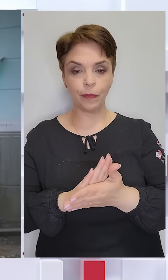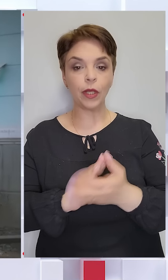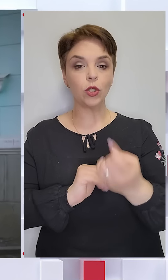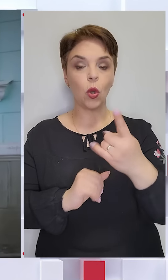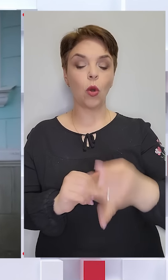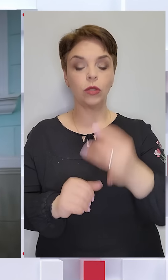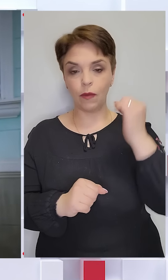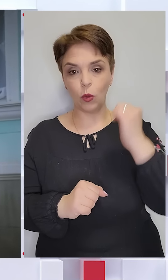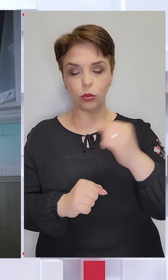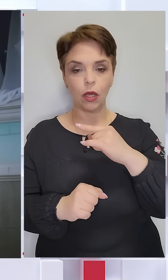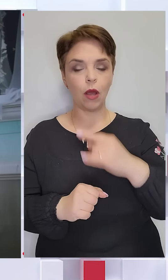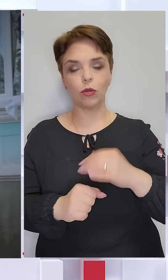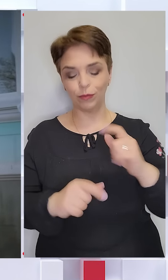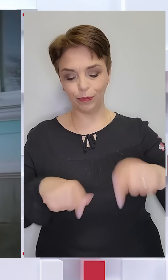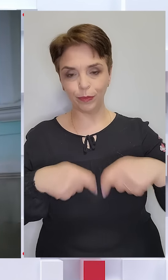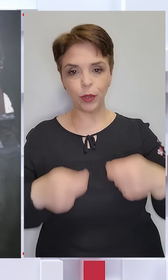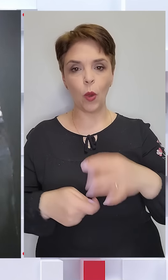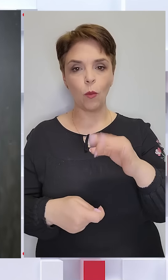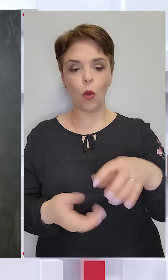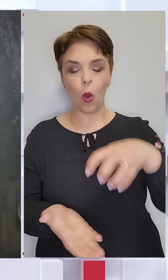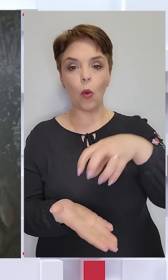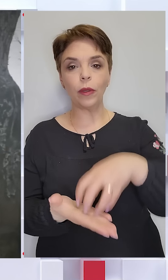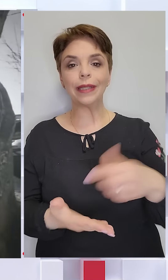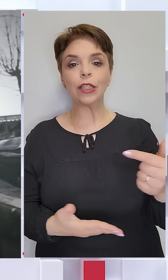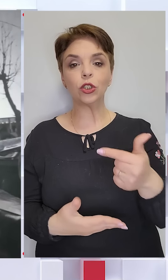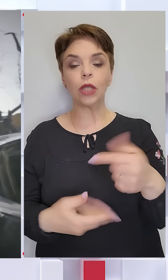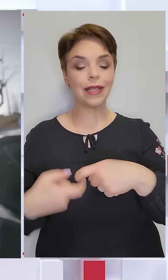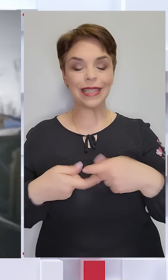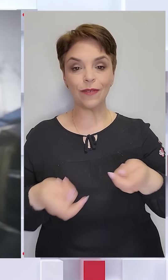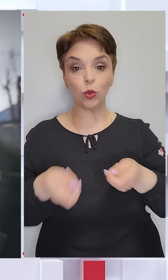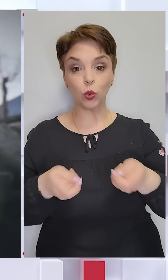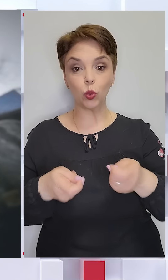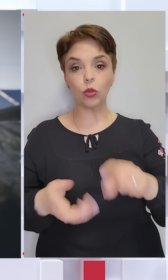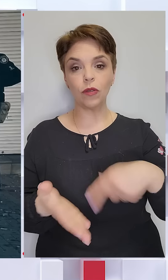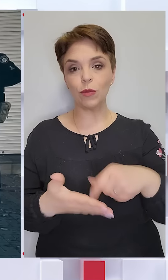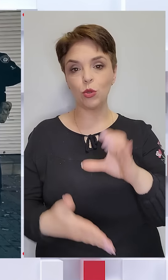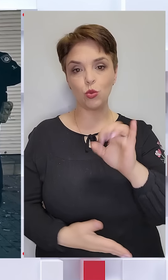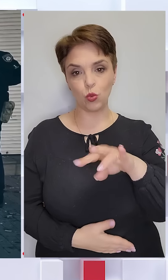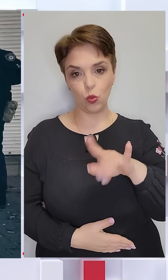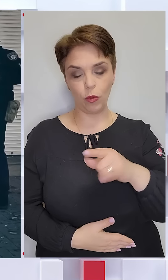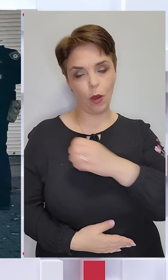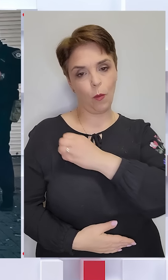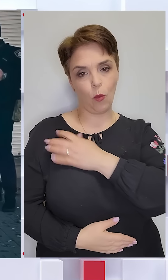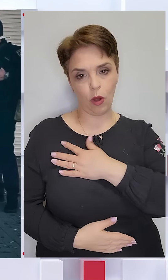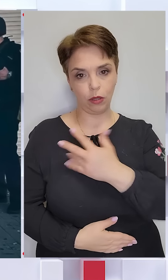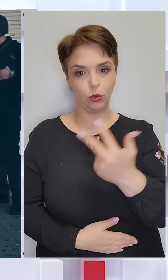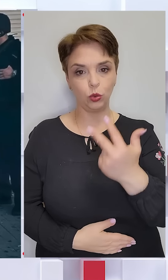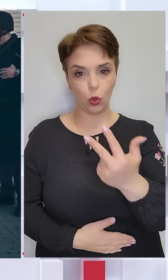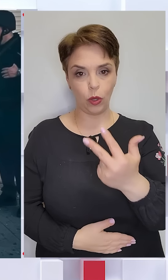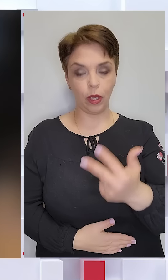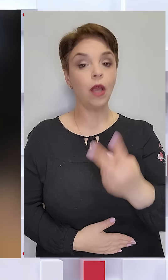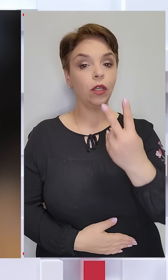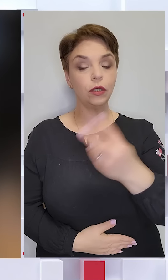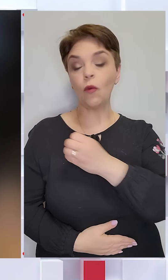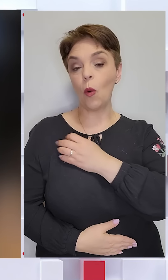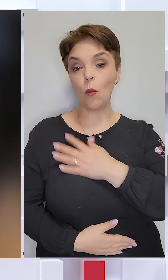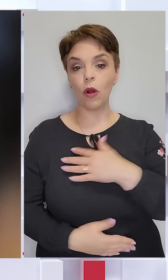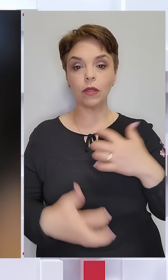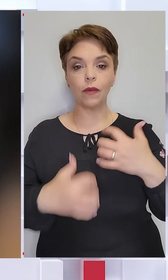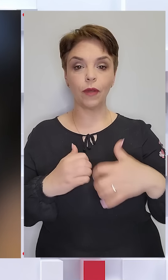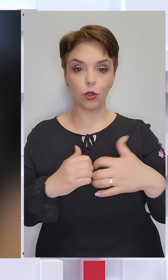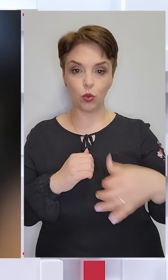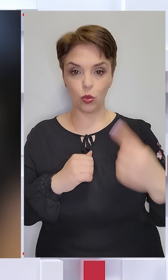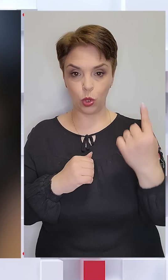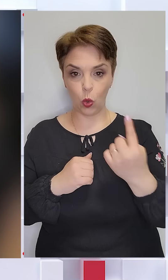одного авіаудару окупанти завдали по об'єкту цивільної інфраструктури. Сумах поранених троє. Двоє поранених на